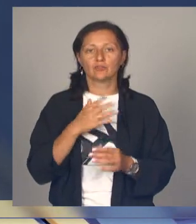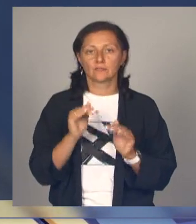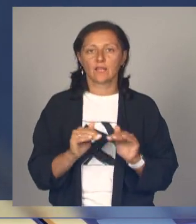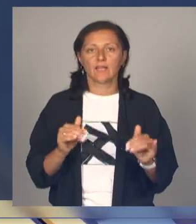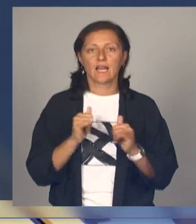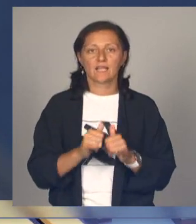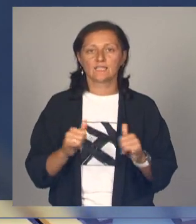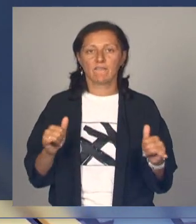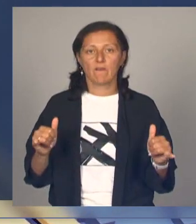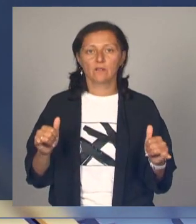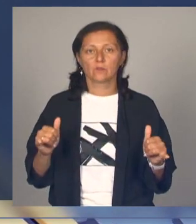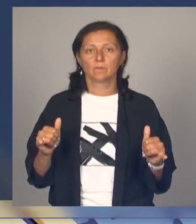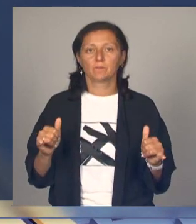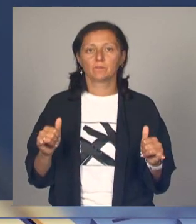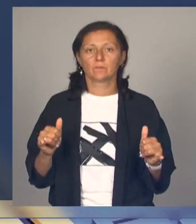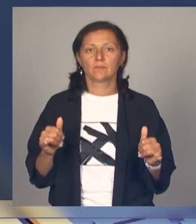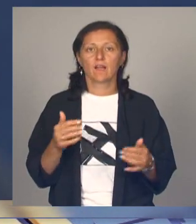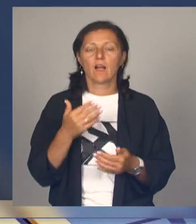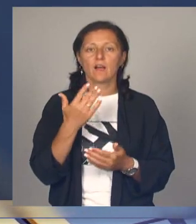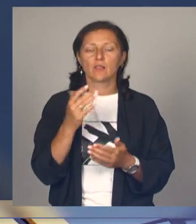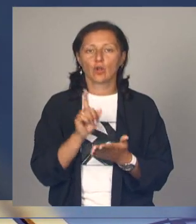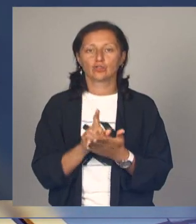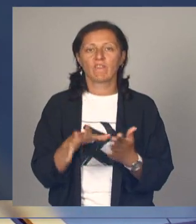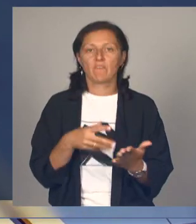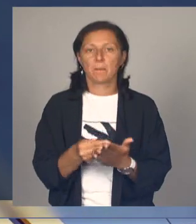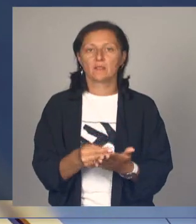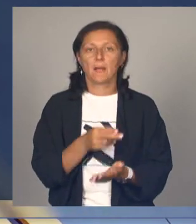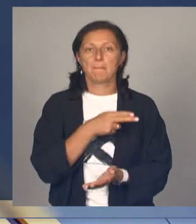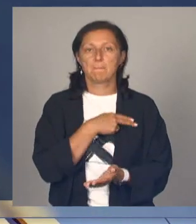когда будут им тоже выплачиваться при областном бюджете.